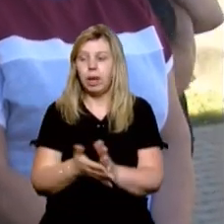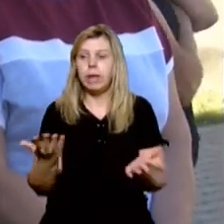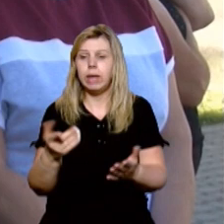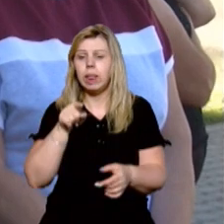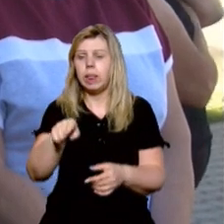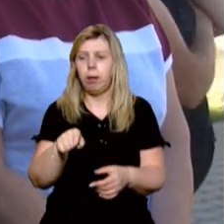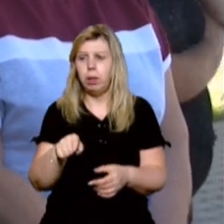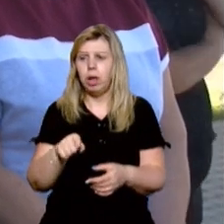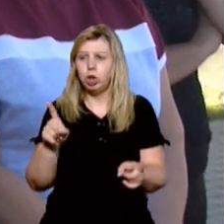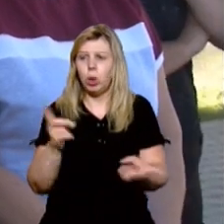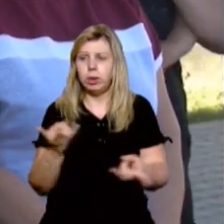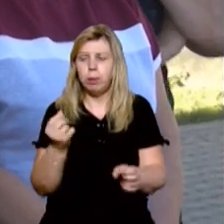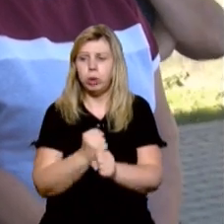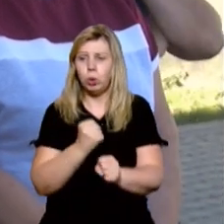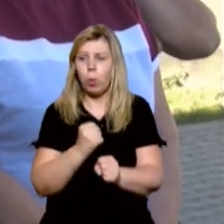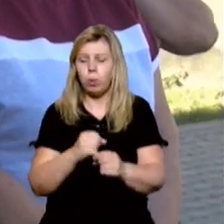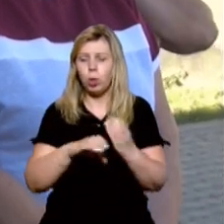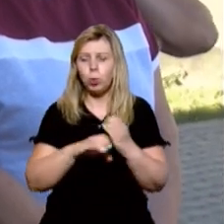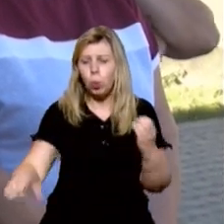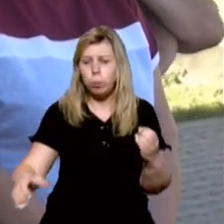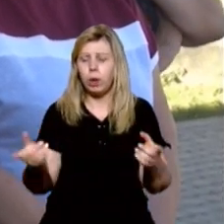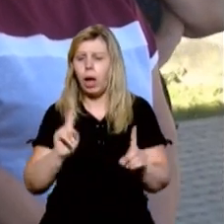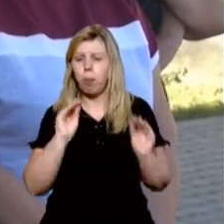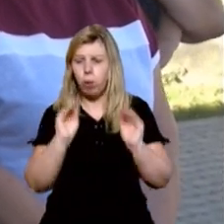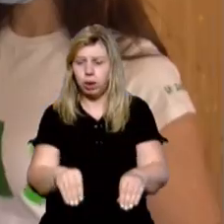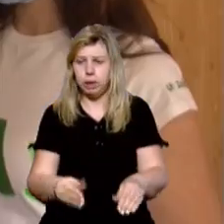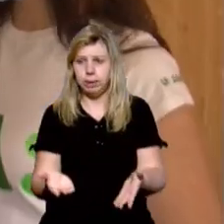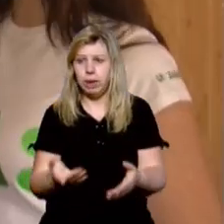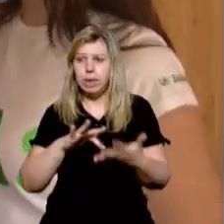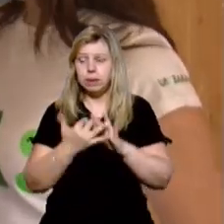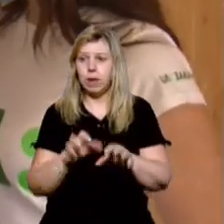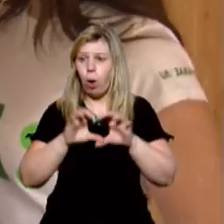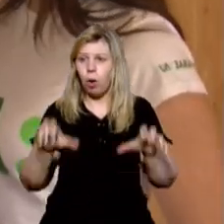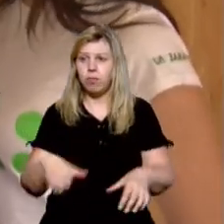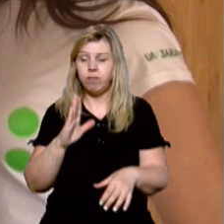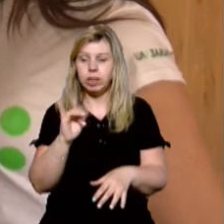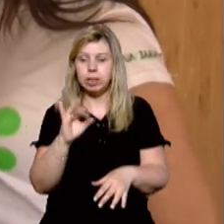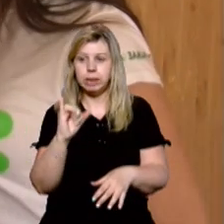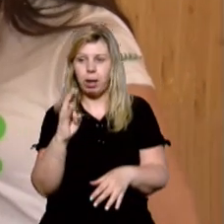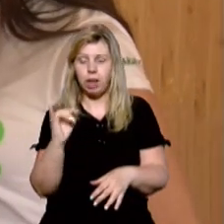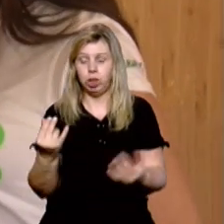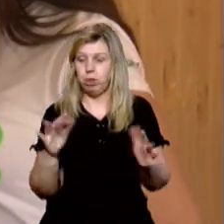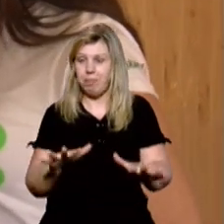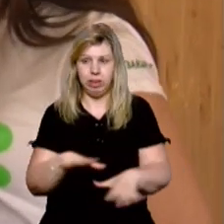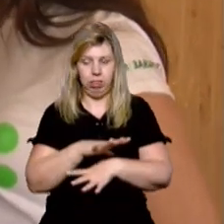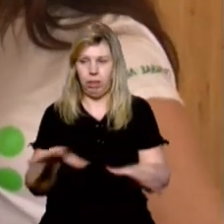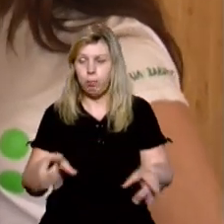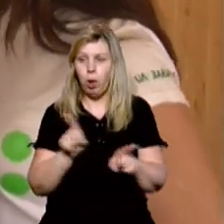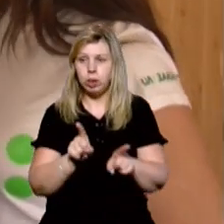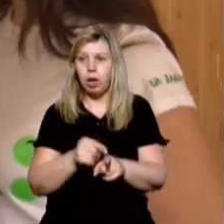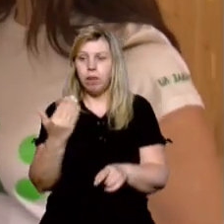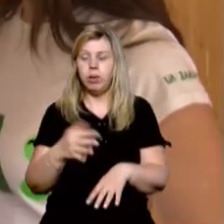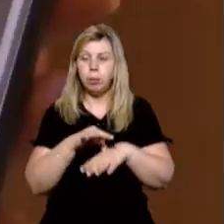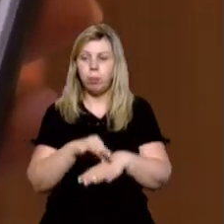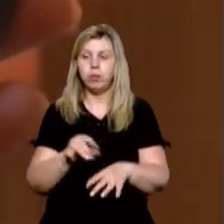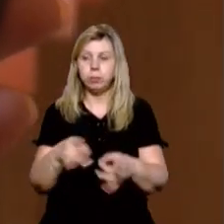що треба зробити, яку трубу, як її покласти. Сільського голови Віктора Семканича на місці не було, однак він